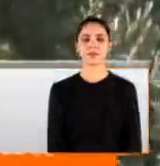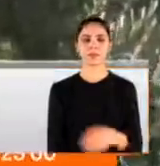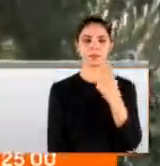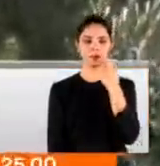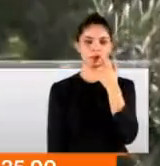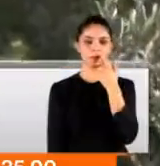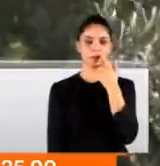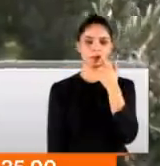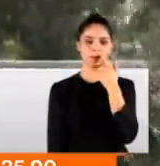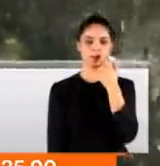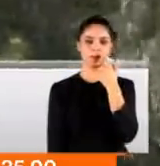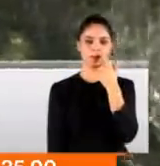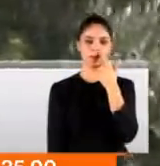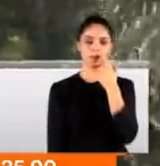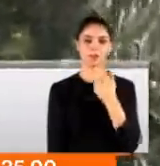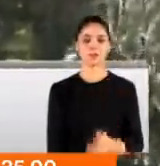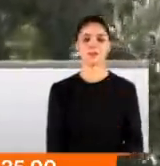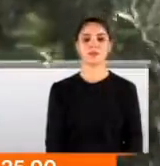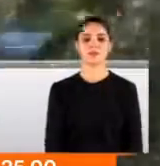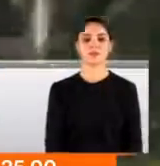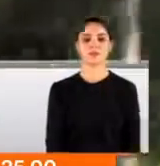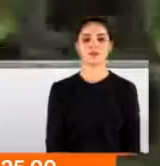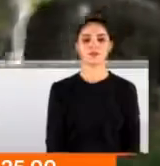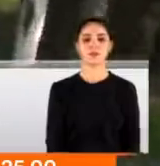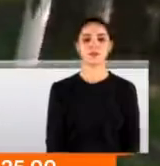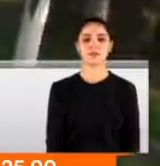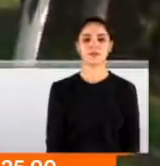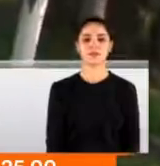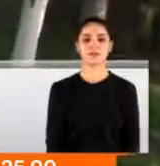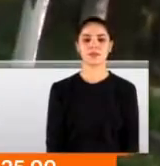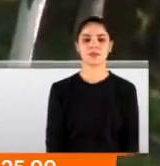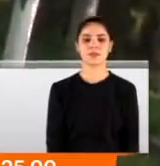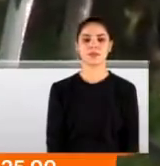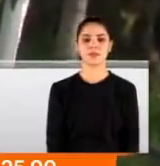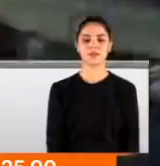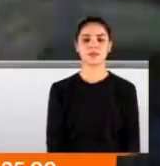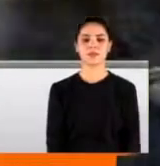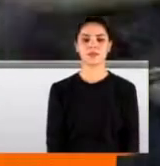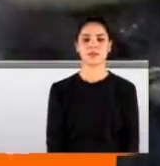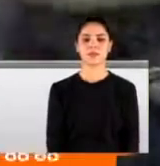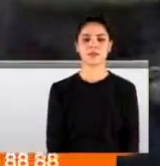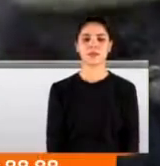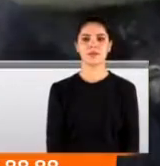Gelemeyiz çünkü mecburum toplamaya. Buyurun siz gelin. Ben mi geleyim oraya? Ben geldim.